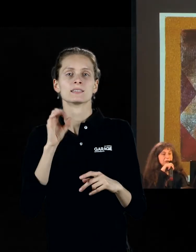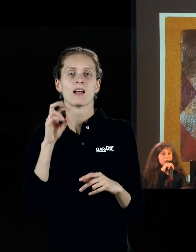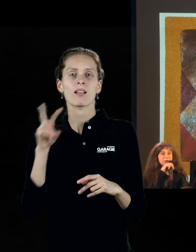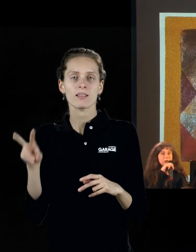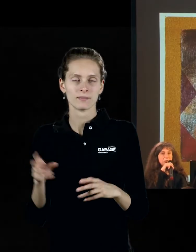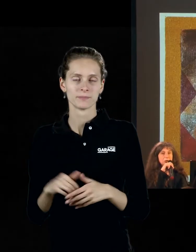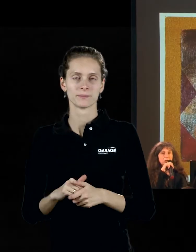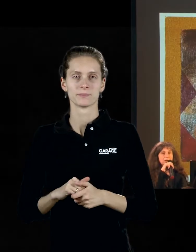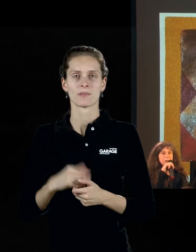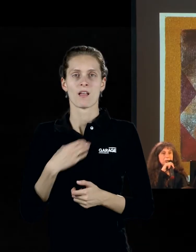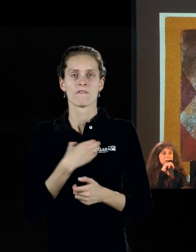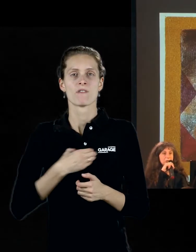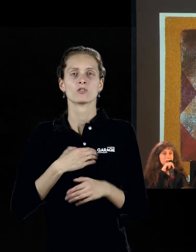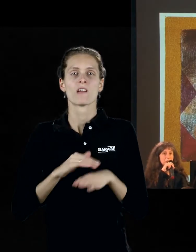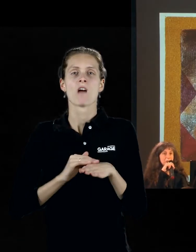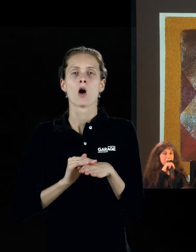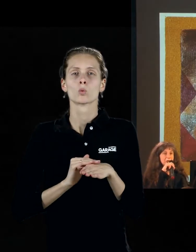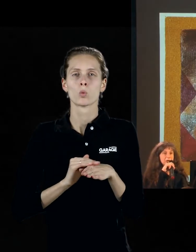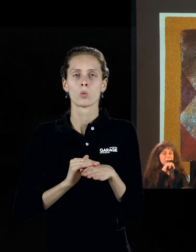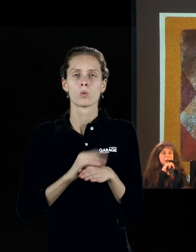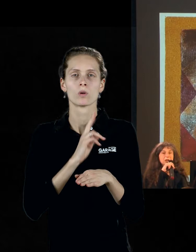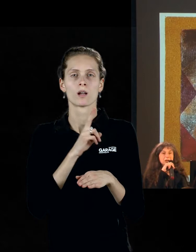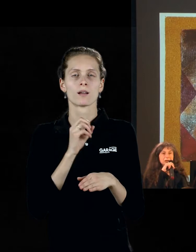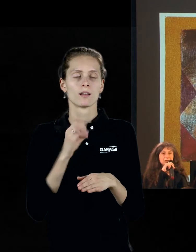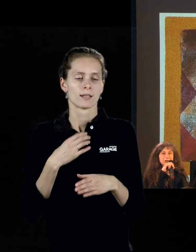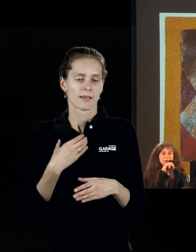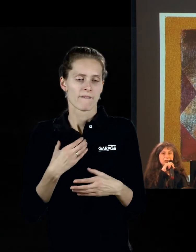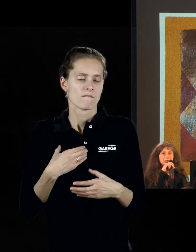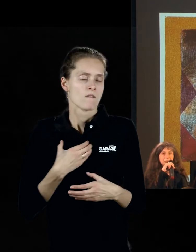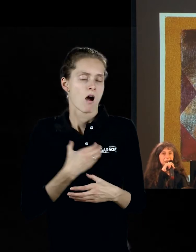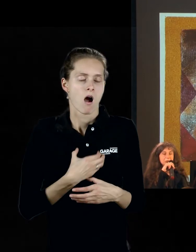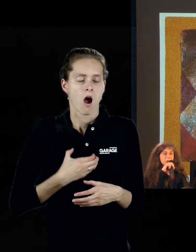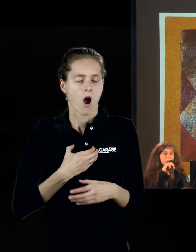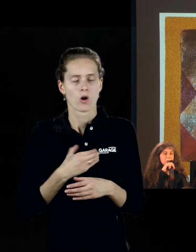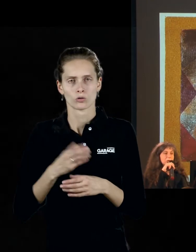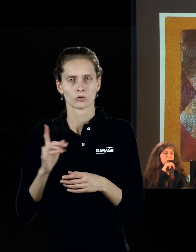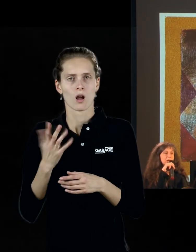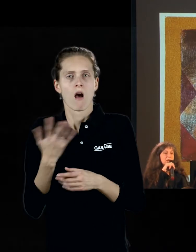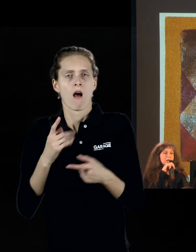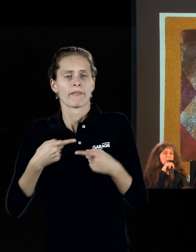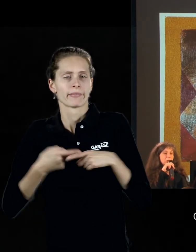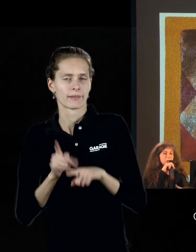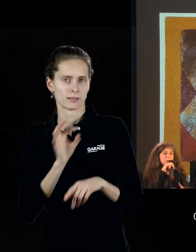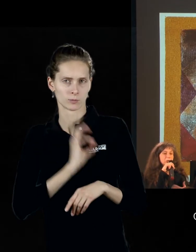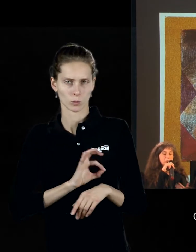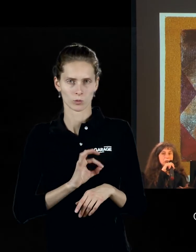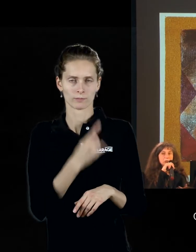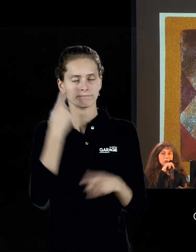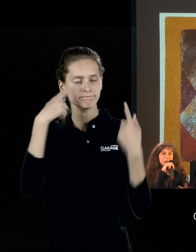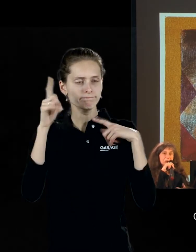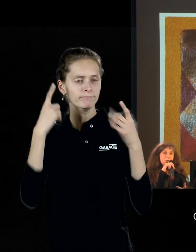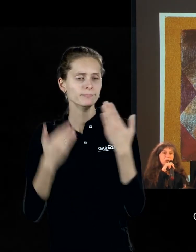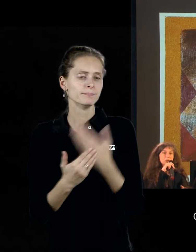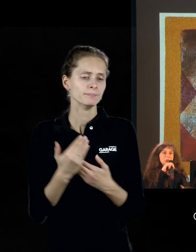опять-таки важны фактуры. Клей был невероятно щепетильно относился к техникам, в которых он работал. Он придумывал